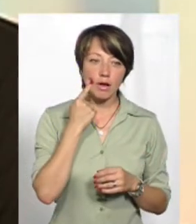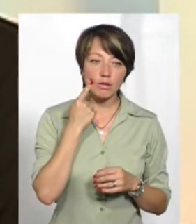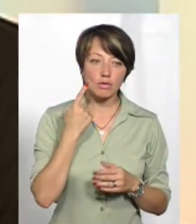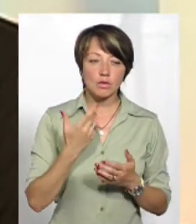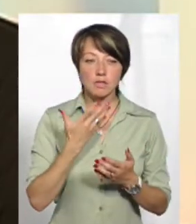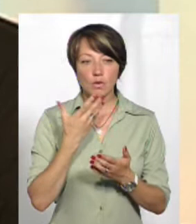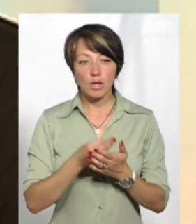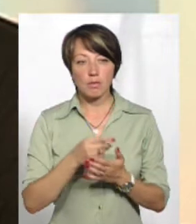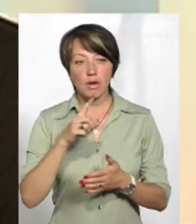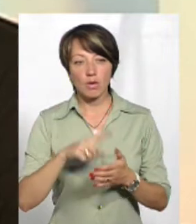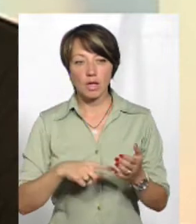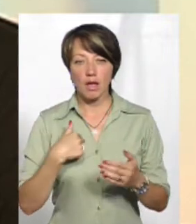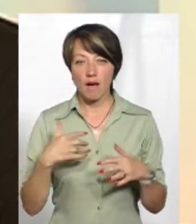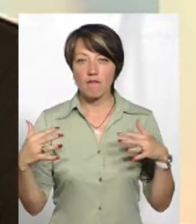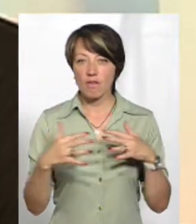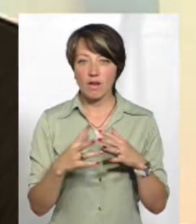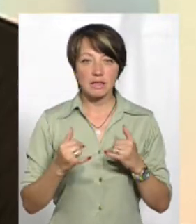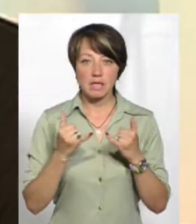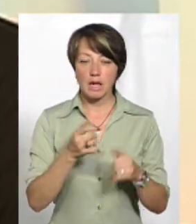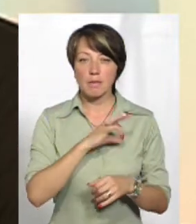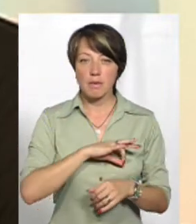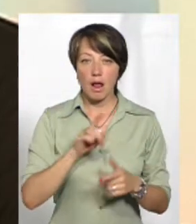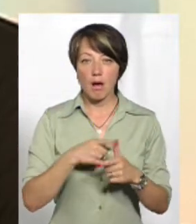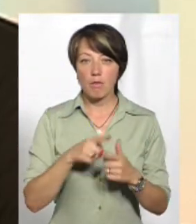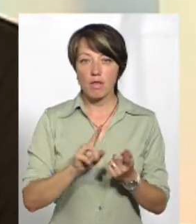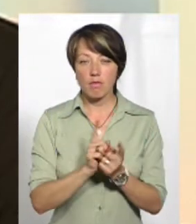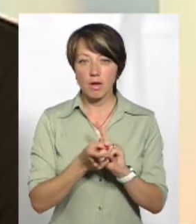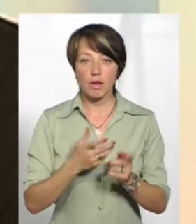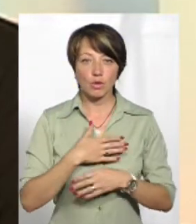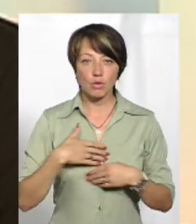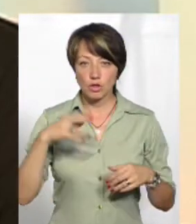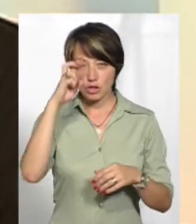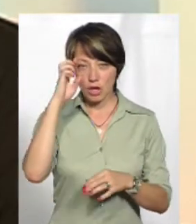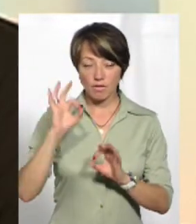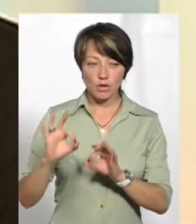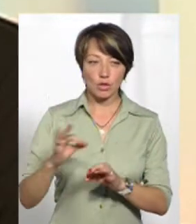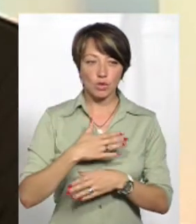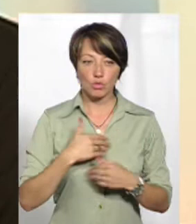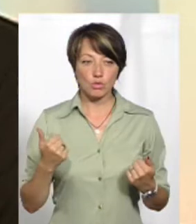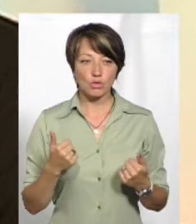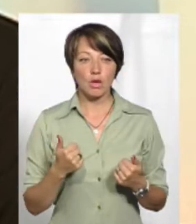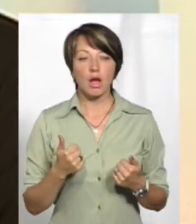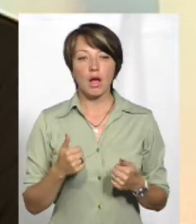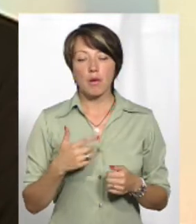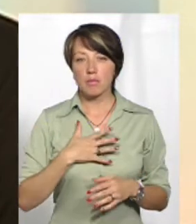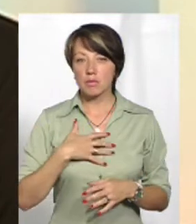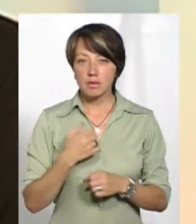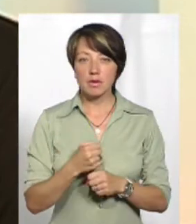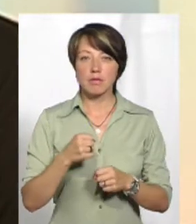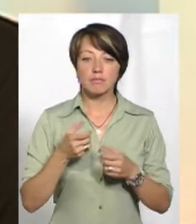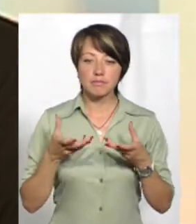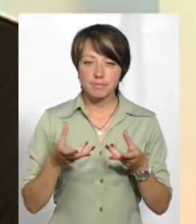якимось своїм переконанням, що я воював не зараді пільг, або навпаки, я не хочу від держави нічого. І ми дуже принципово